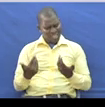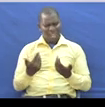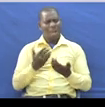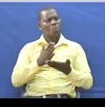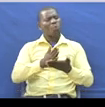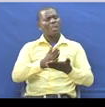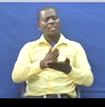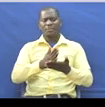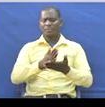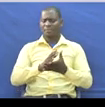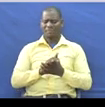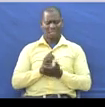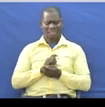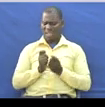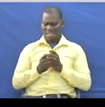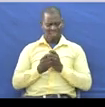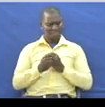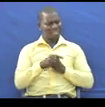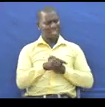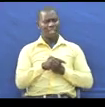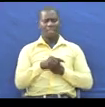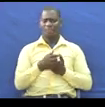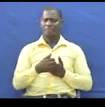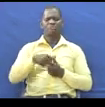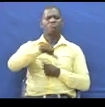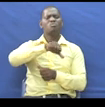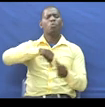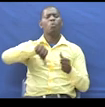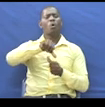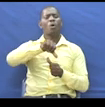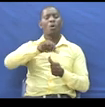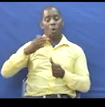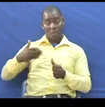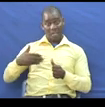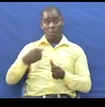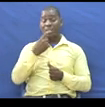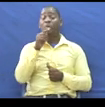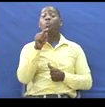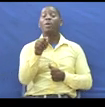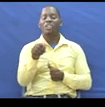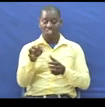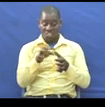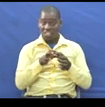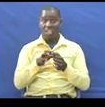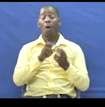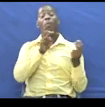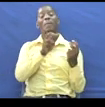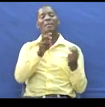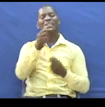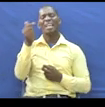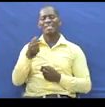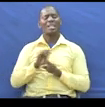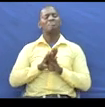Huo Iyo Tafsiri Na mzunguko Hapa Kinachetakia Husemi Shilika Laugavi Tanzania Baz